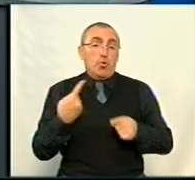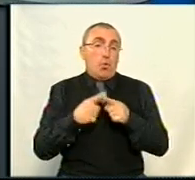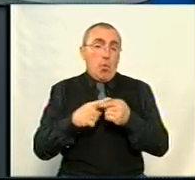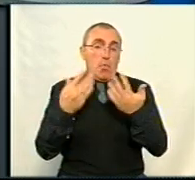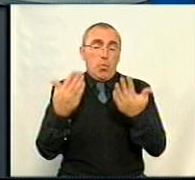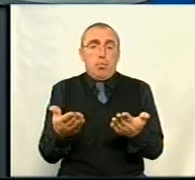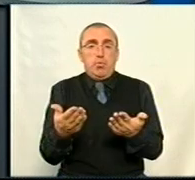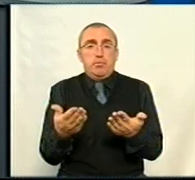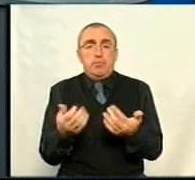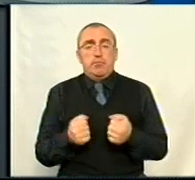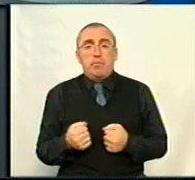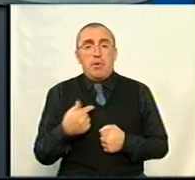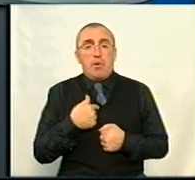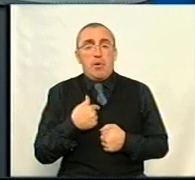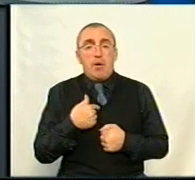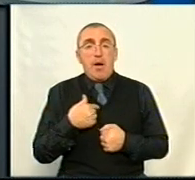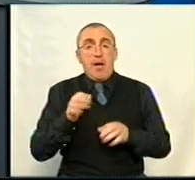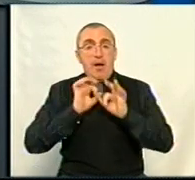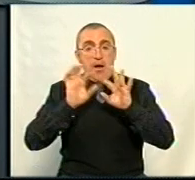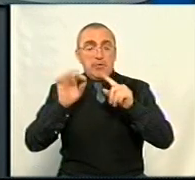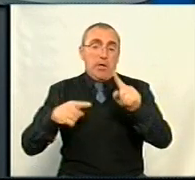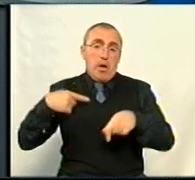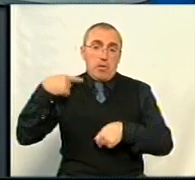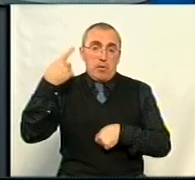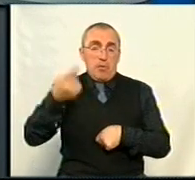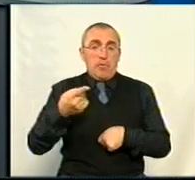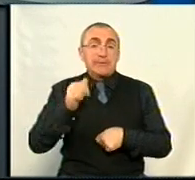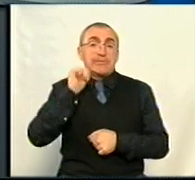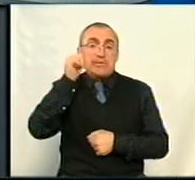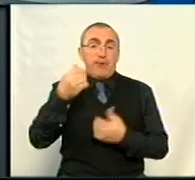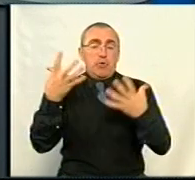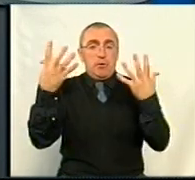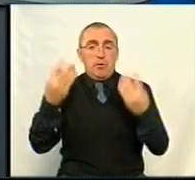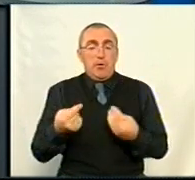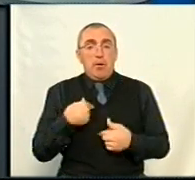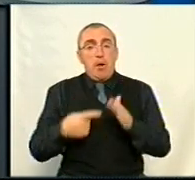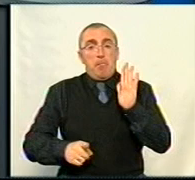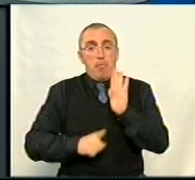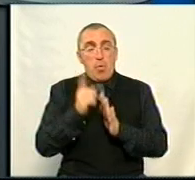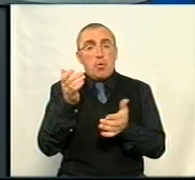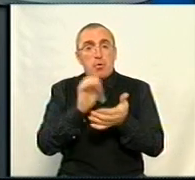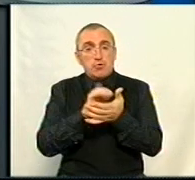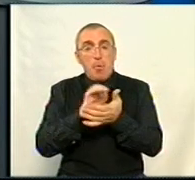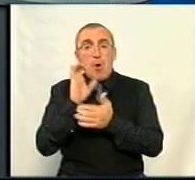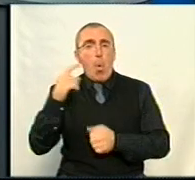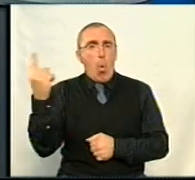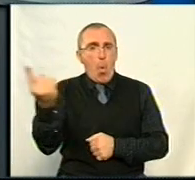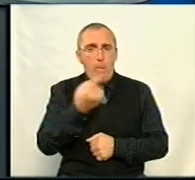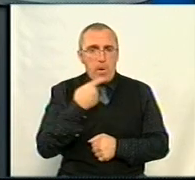я занонсую, наступну, буквально з завтрашнього дня, я починаю знайомитись з областю.